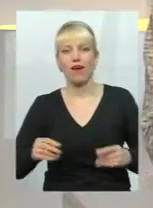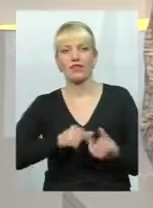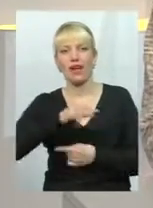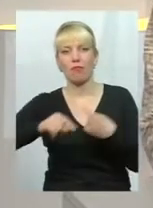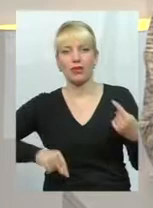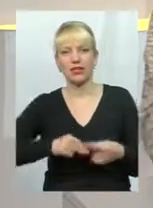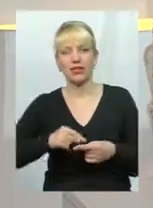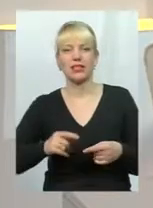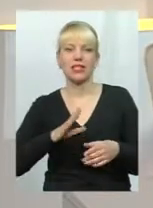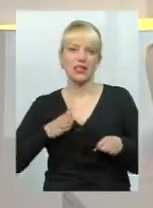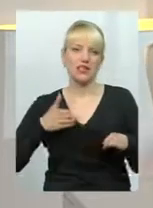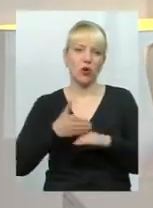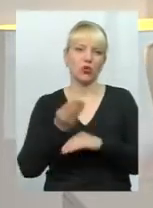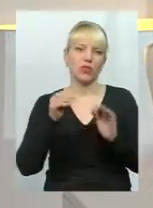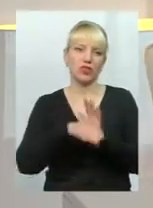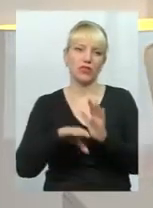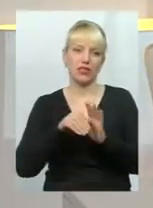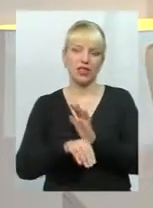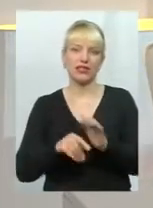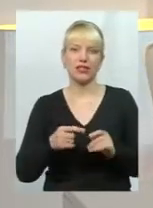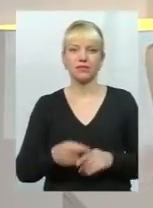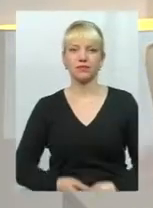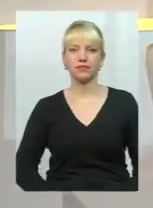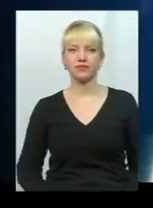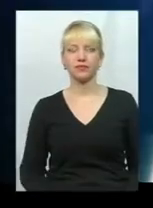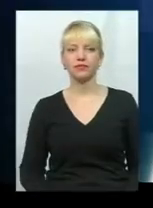заходили інвестиції. Прошу, будь ласка, коментар, піце-прем'єра і далі продовжу.